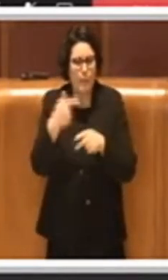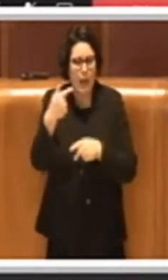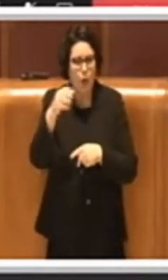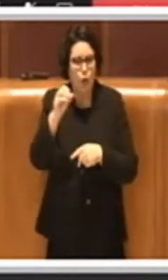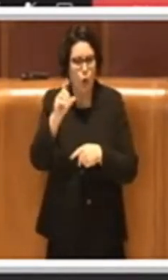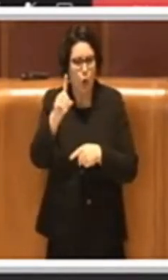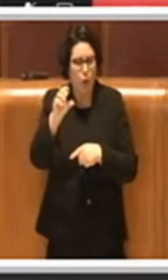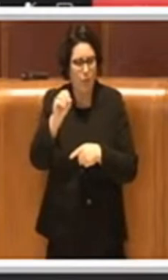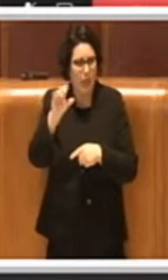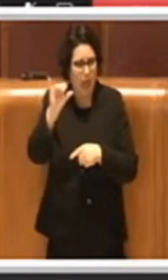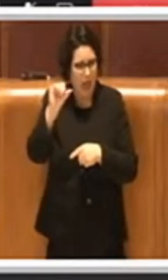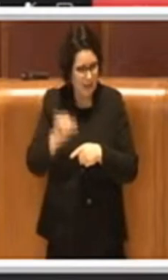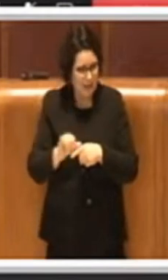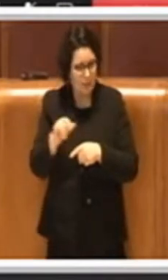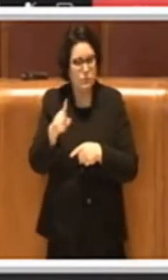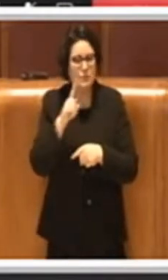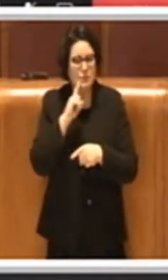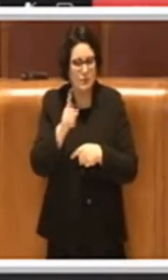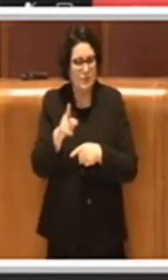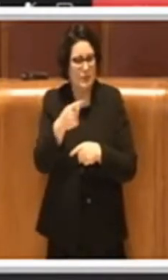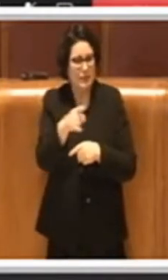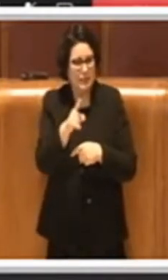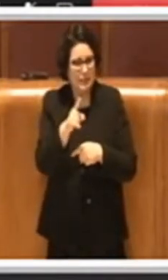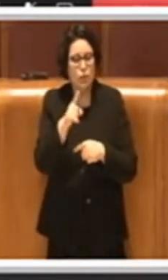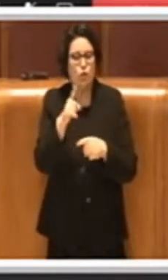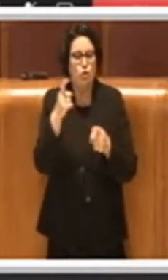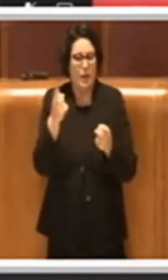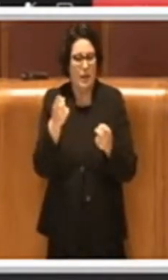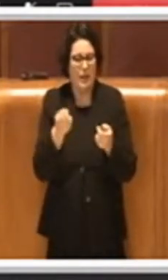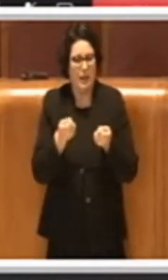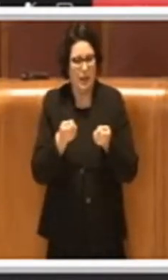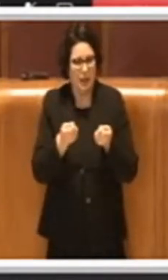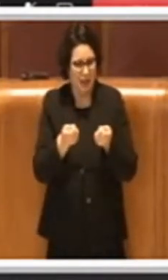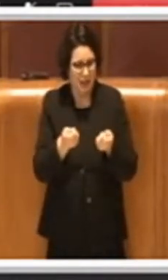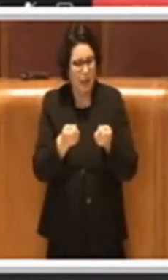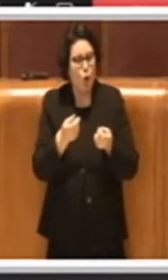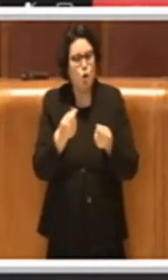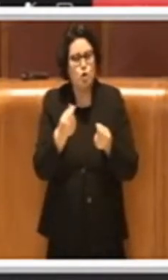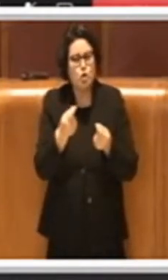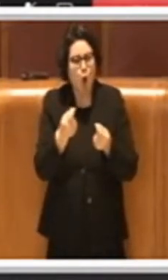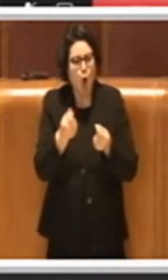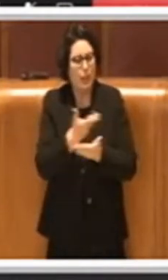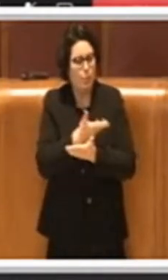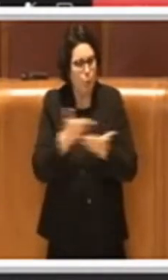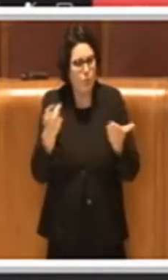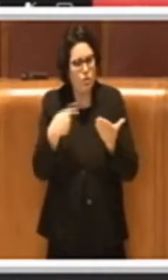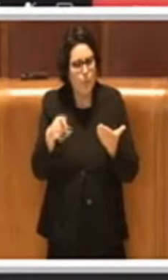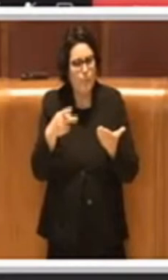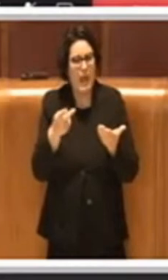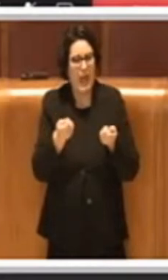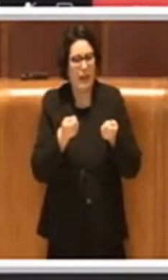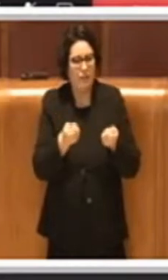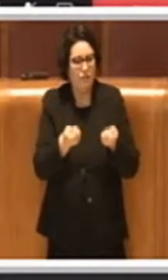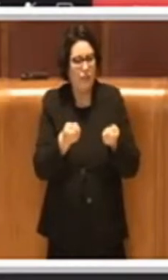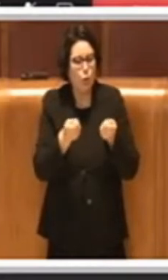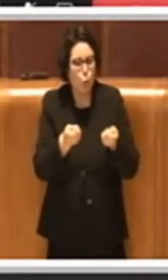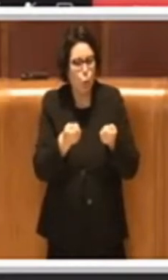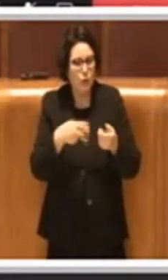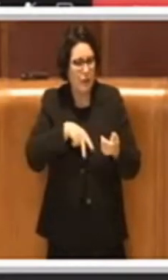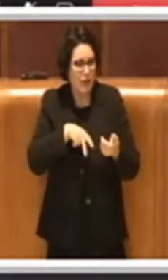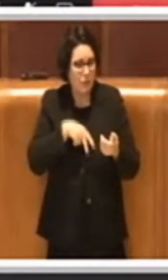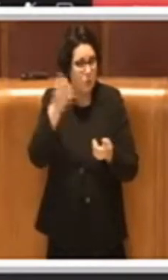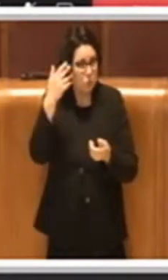Bosticelle, Stalle e Scempio nel cuore di Villa Borghese, soldi pubblici per vettorini privati. Praticamente fu spesa una somma di 1